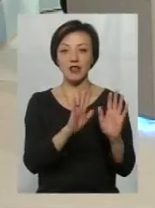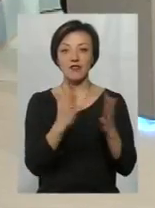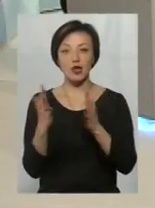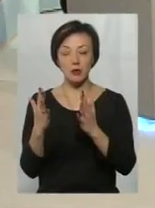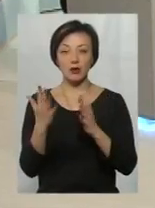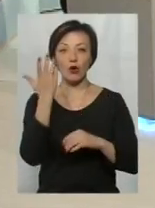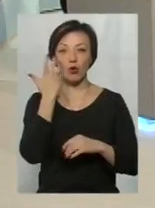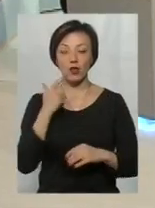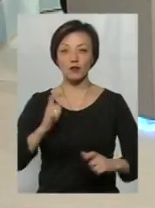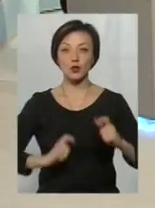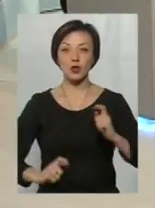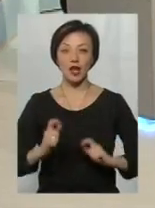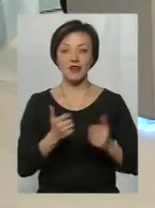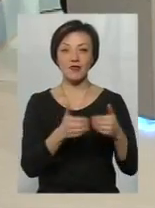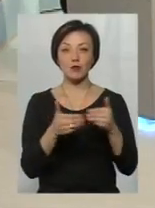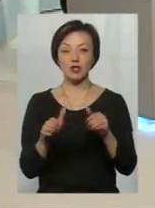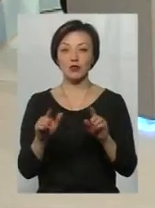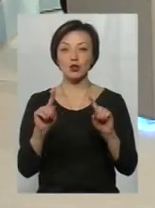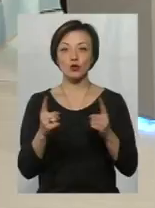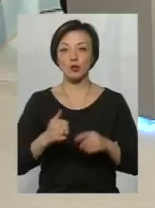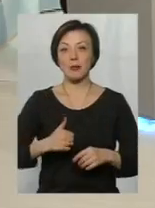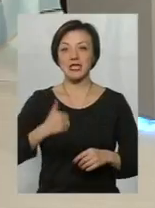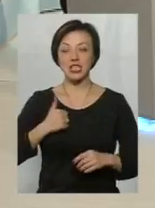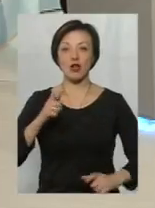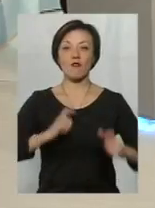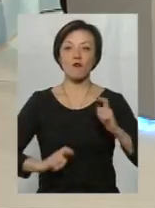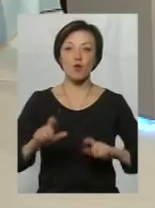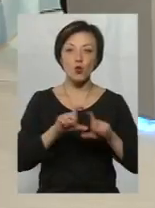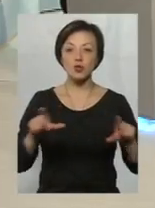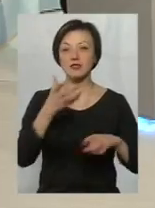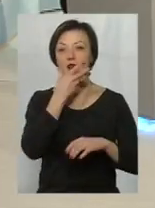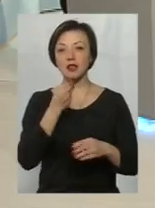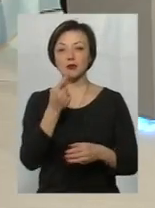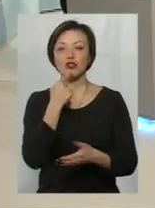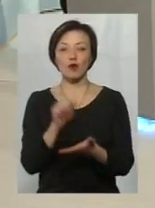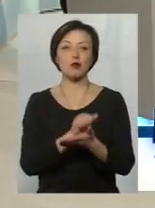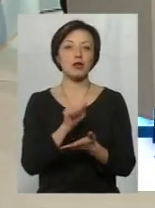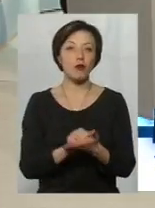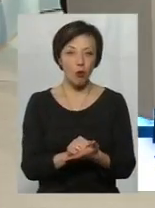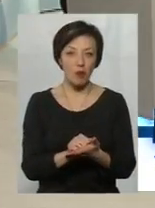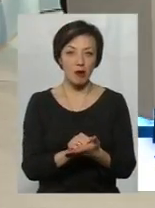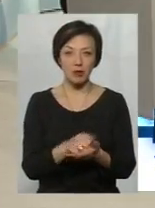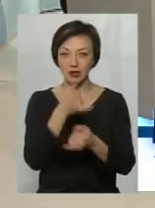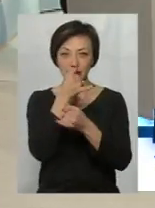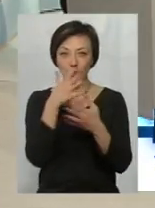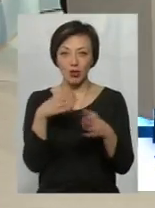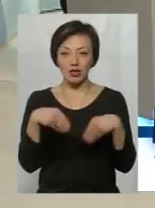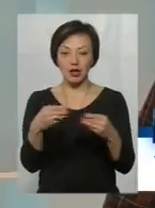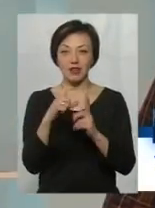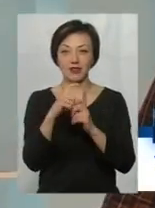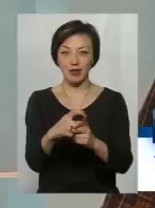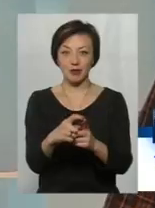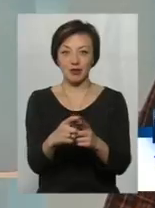студентів, випускників дуже престижних вузів з дуже гарними там червоними дипломами вони не могли дати відповідь